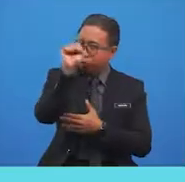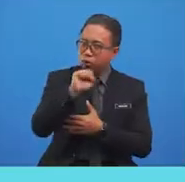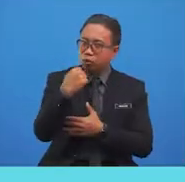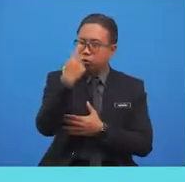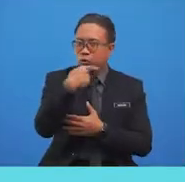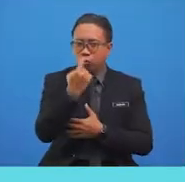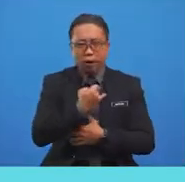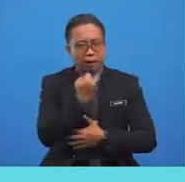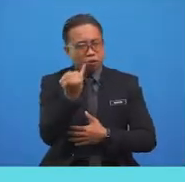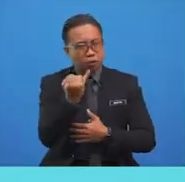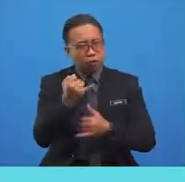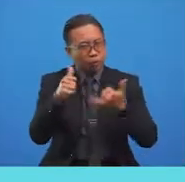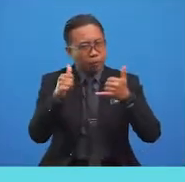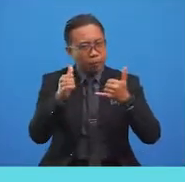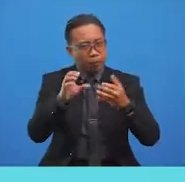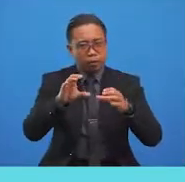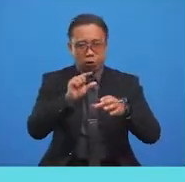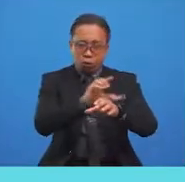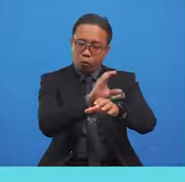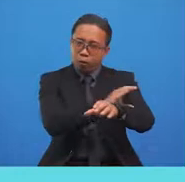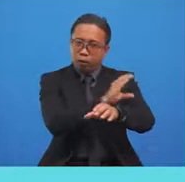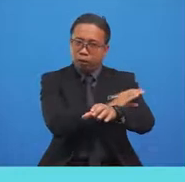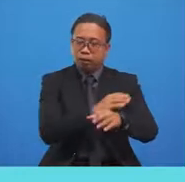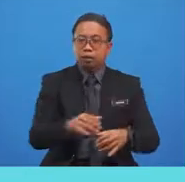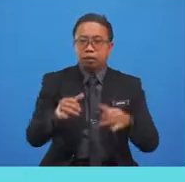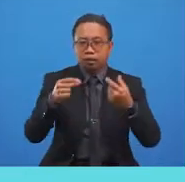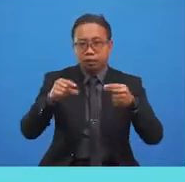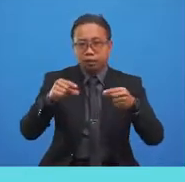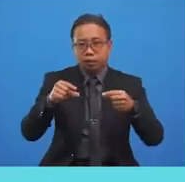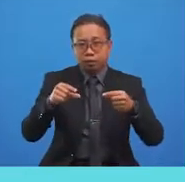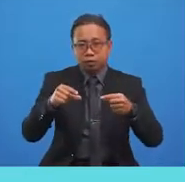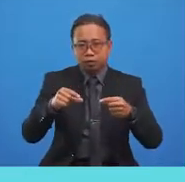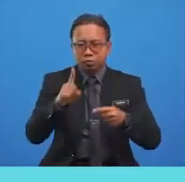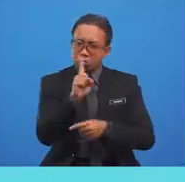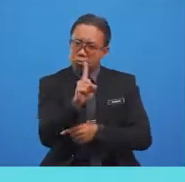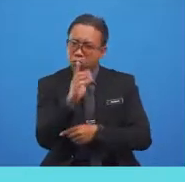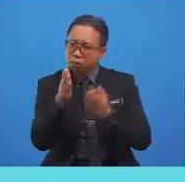Who enjoys playing computer games alone?